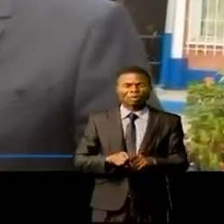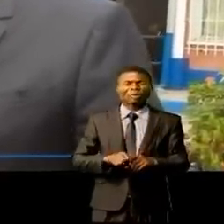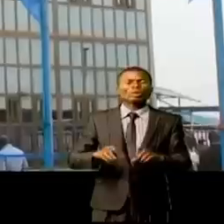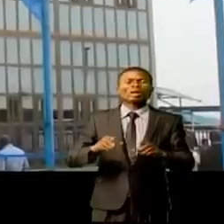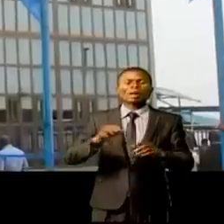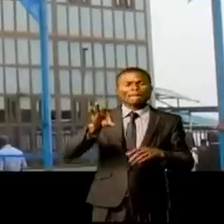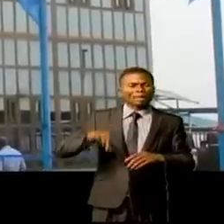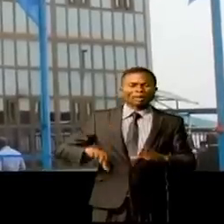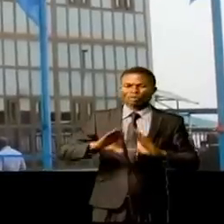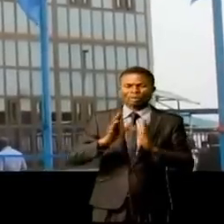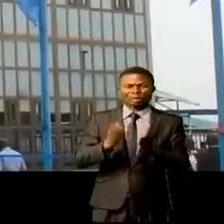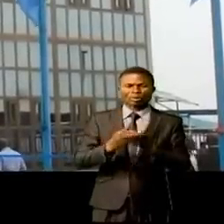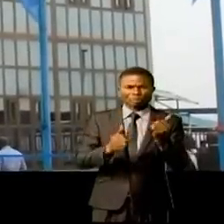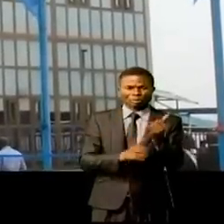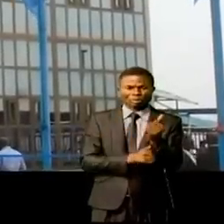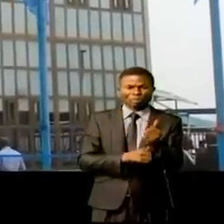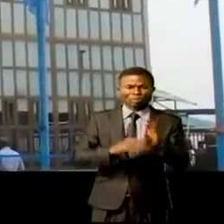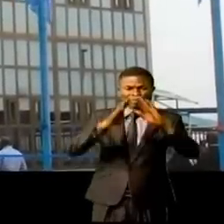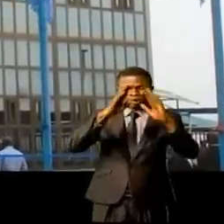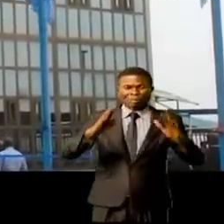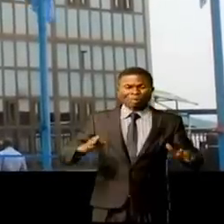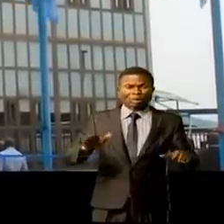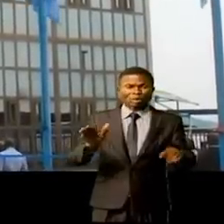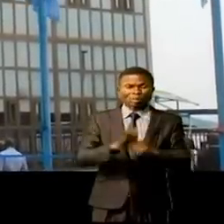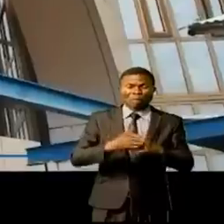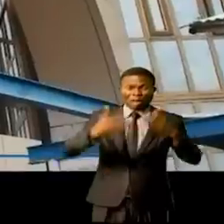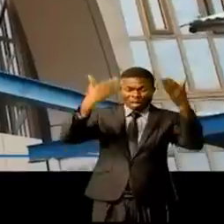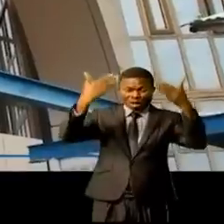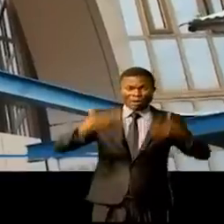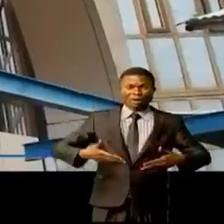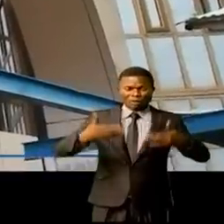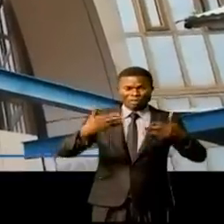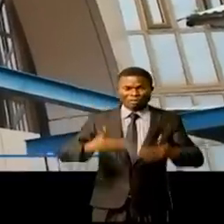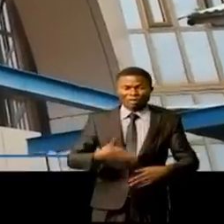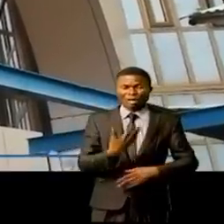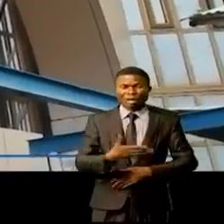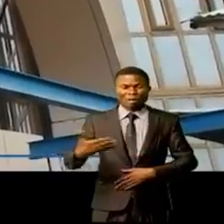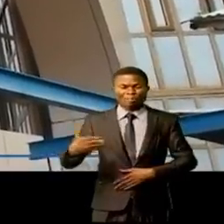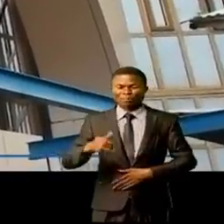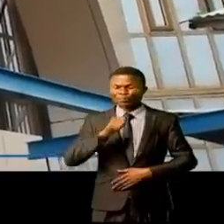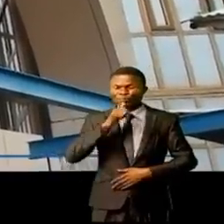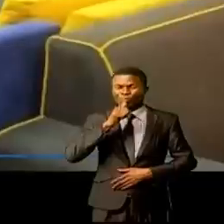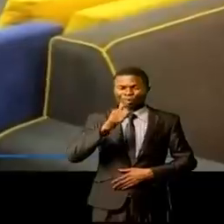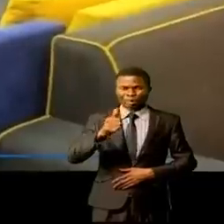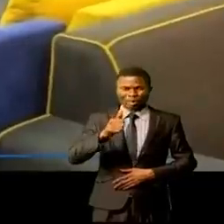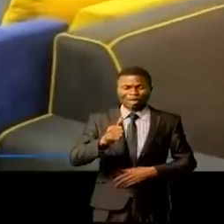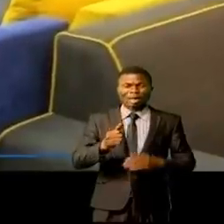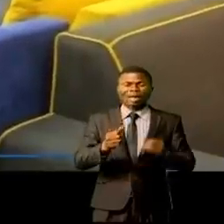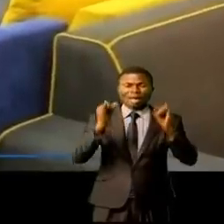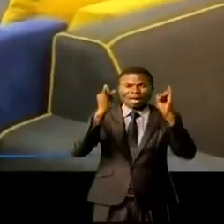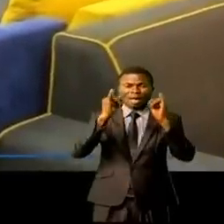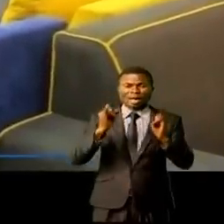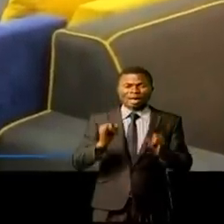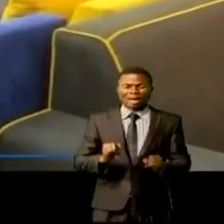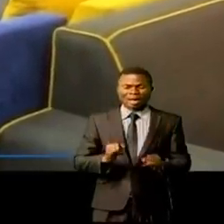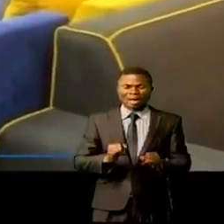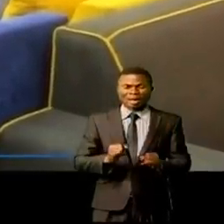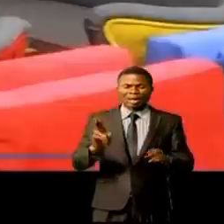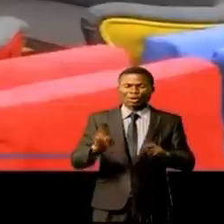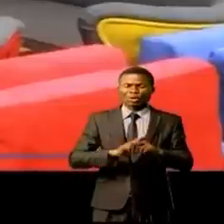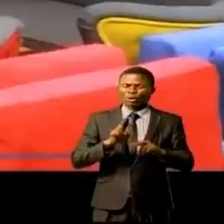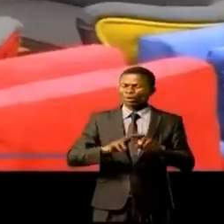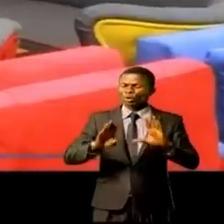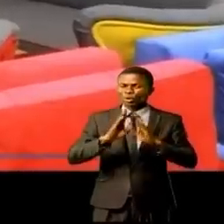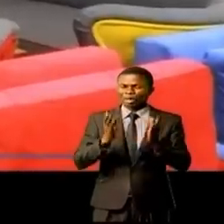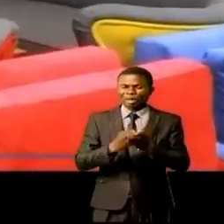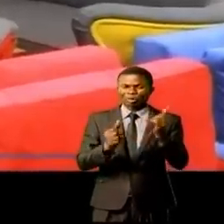Cet imposant bâtiment vitré, bien équipé en matériel architecturé et kit informatique, utilisé dans tout terminal à passagers au monde